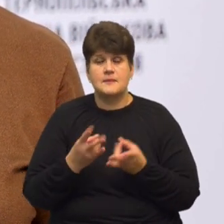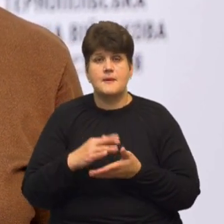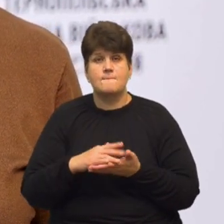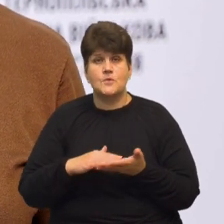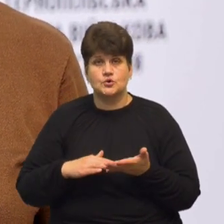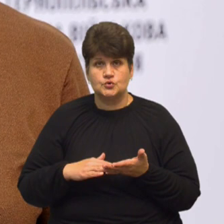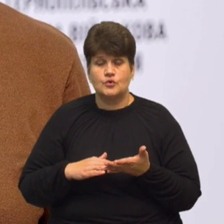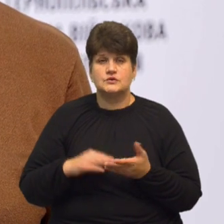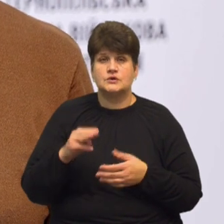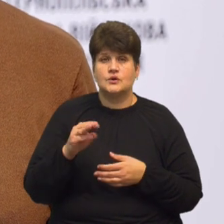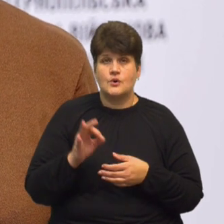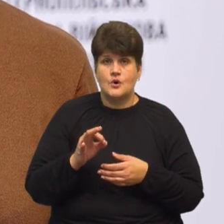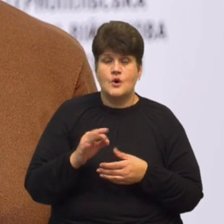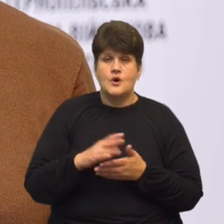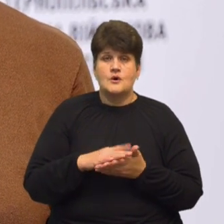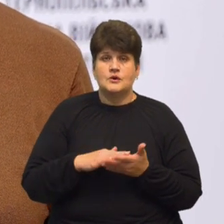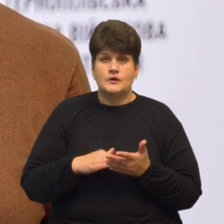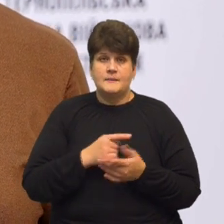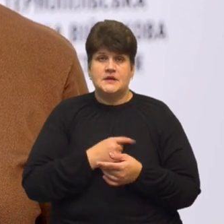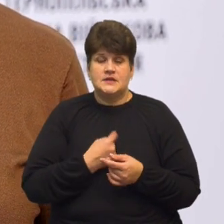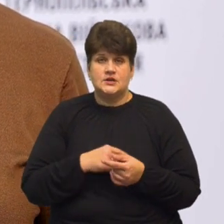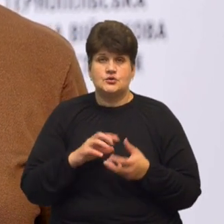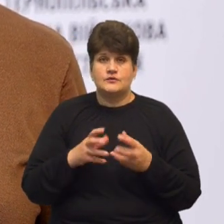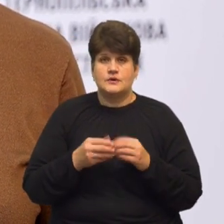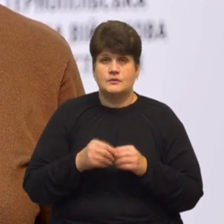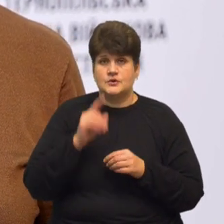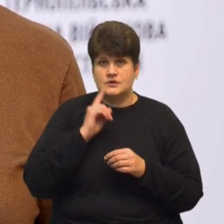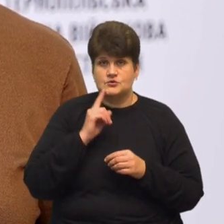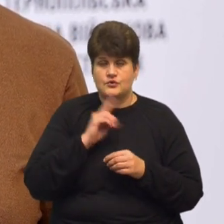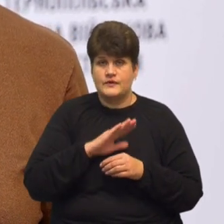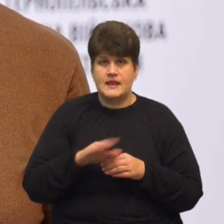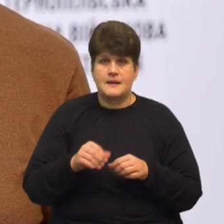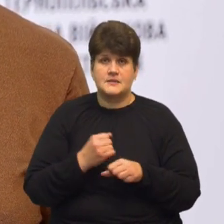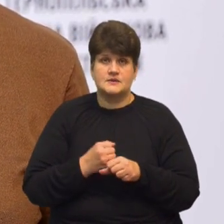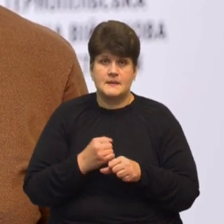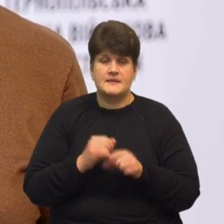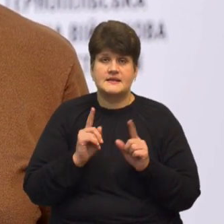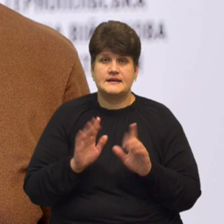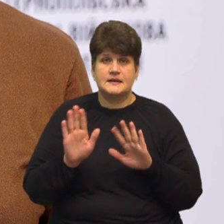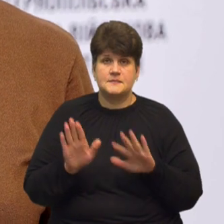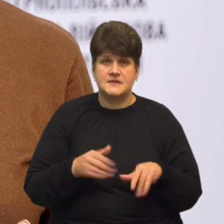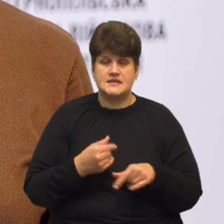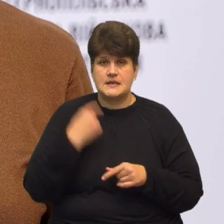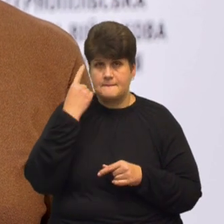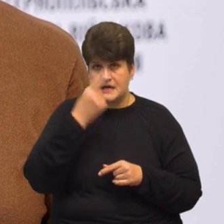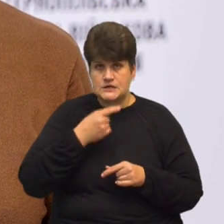продовження медичного висновку про тимчасову непрацездатність тільки після персонального